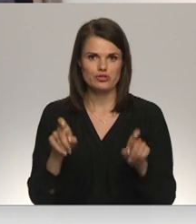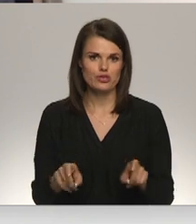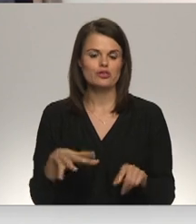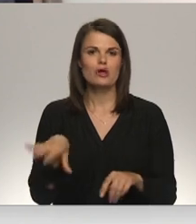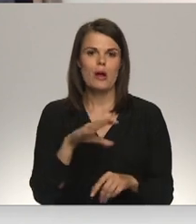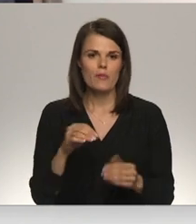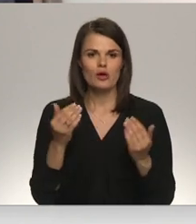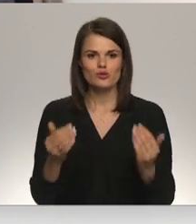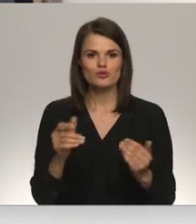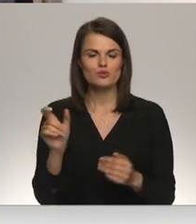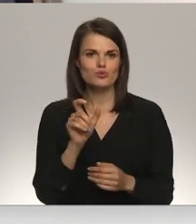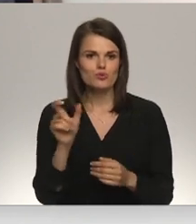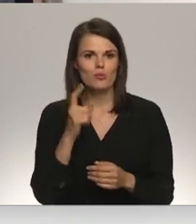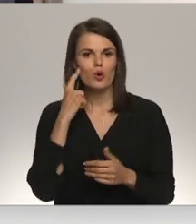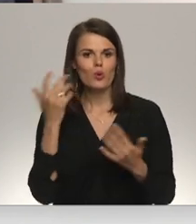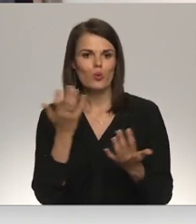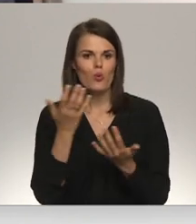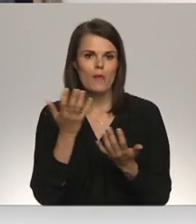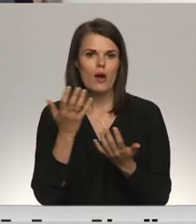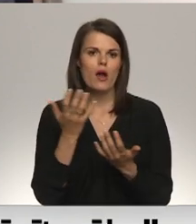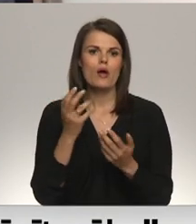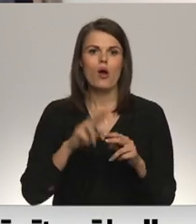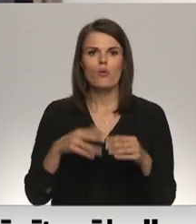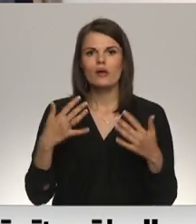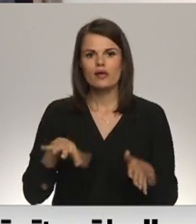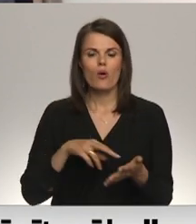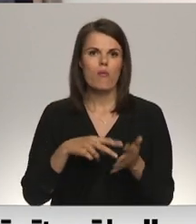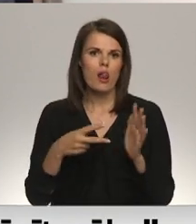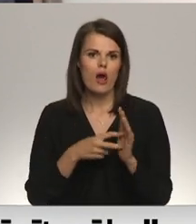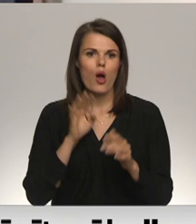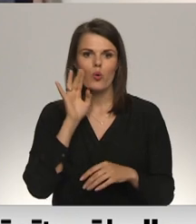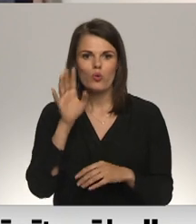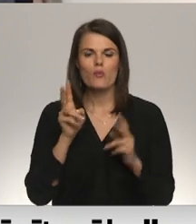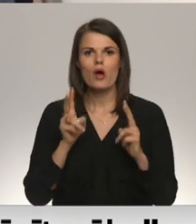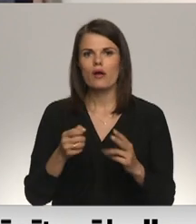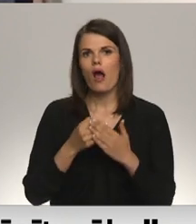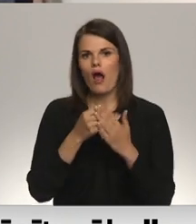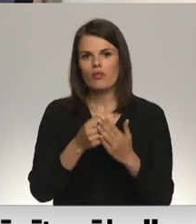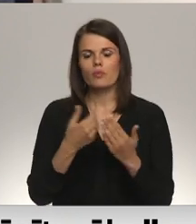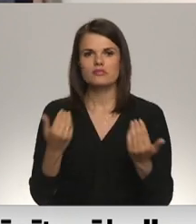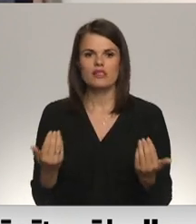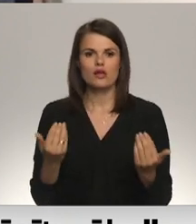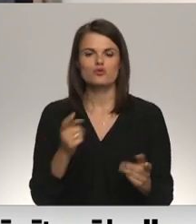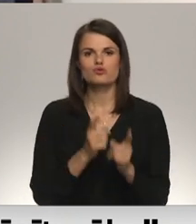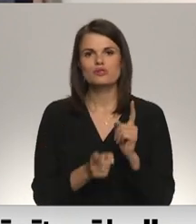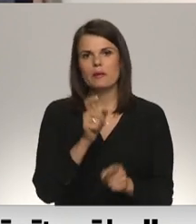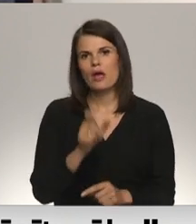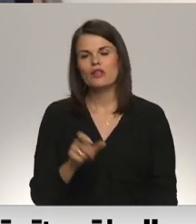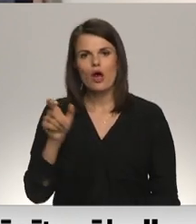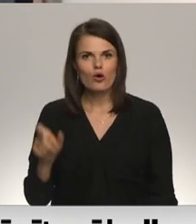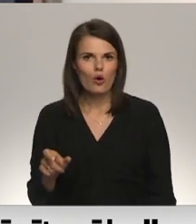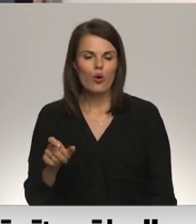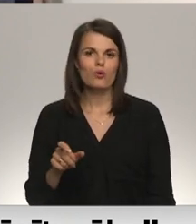šobrīd domājam un jau plānojam, kā atbalstīt jau es tošos pedagogus,